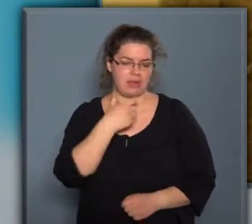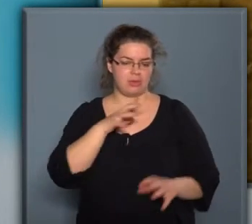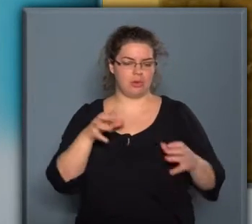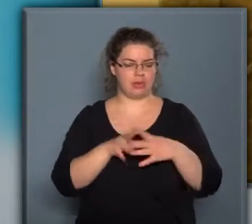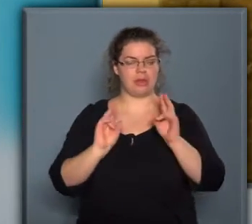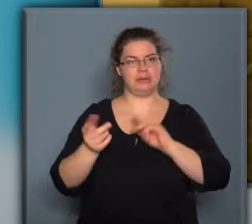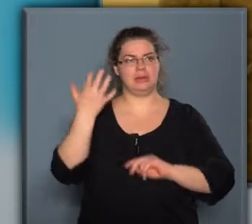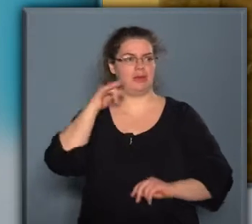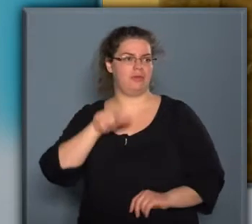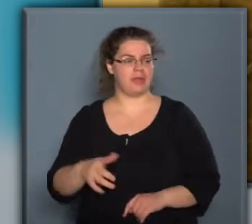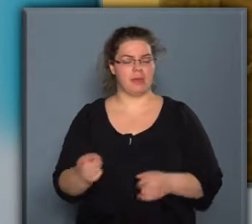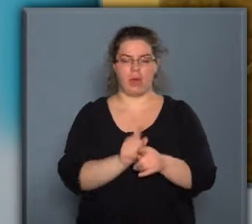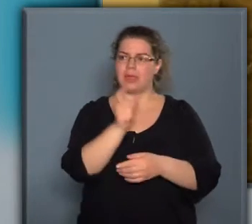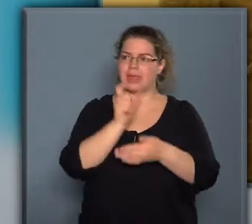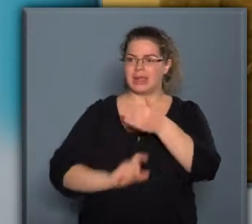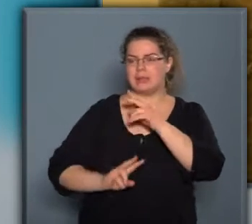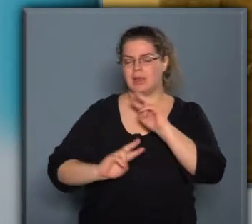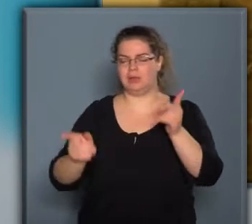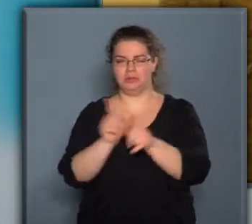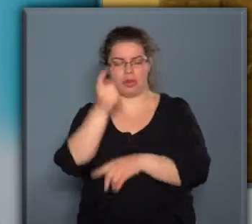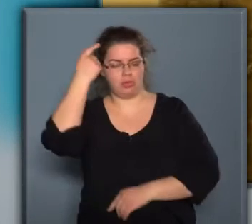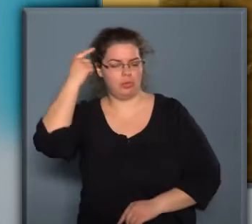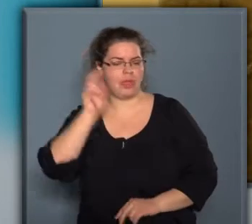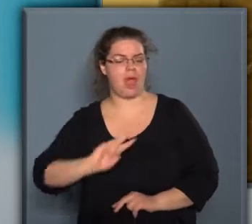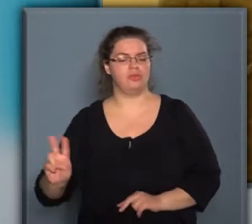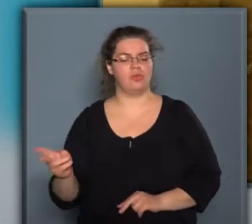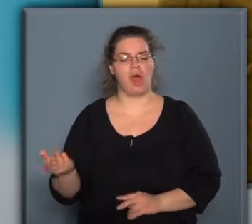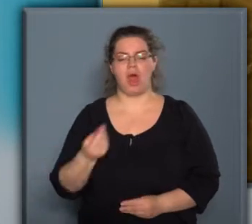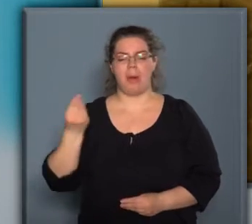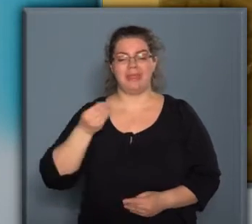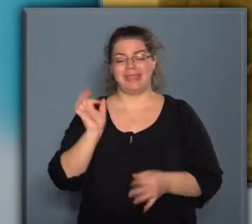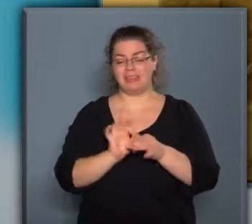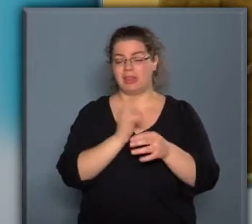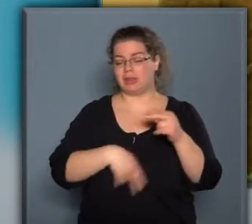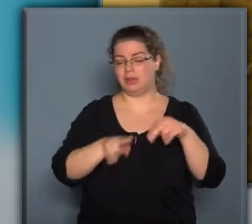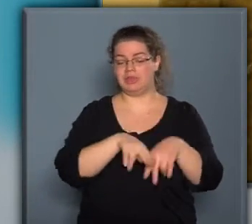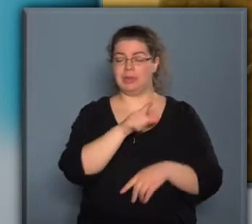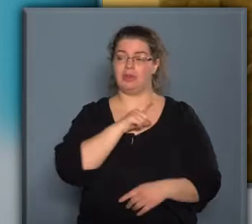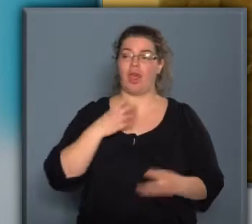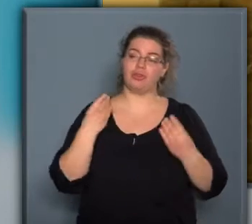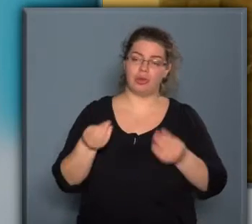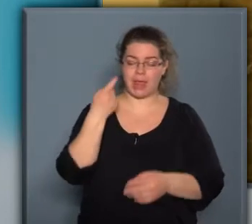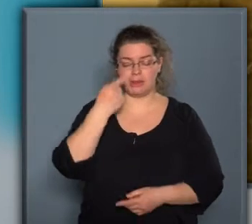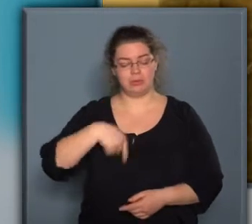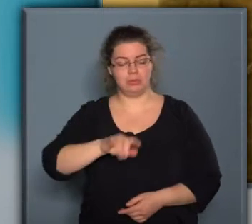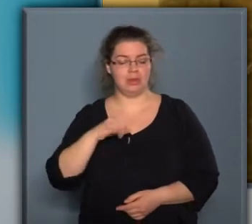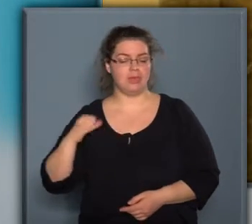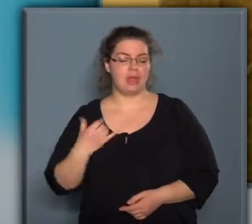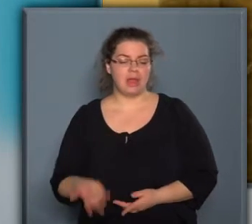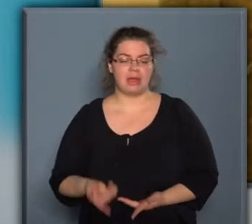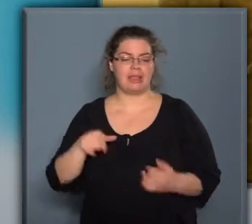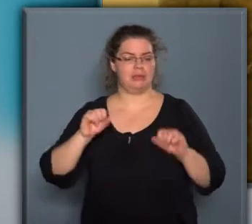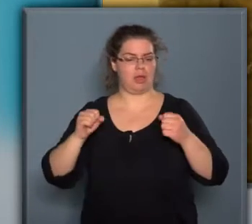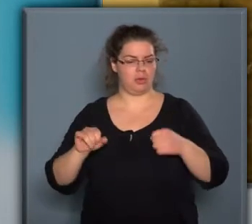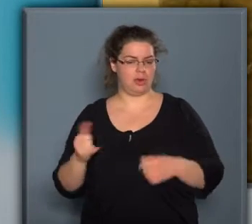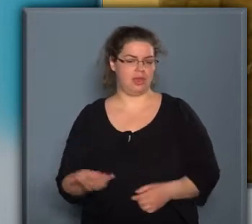akiknek a fejében ráadásul olyan receptek vannak, és olyan tudás van, amit az esetek többségében csak csodálni tudunk mi fiatalabbak, ezt